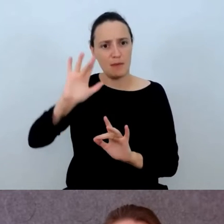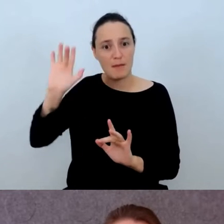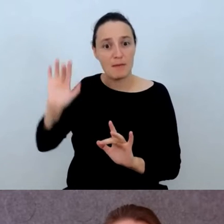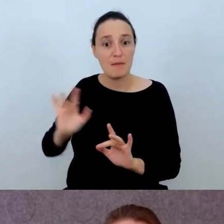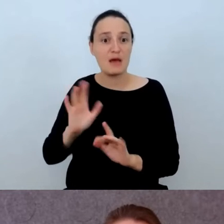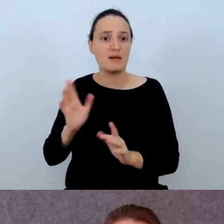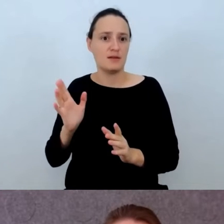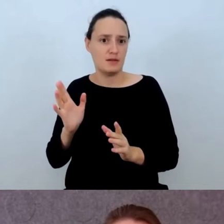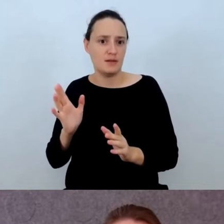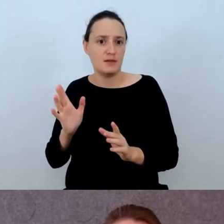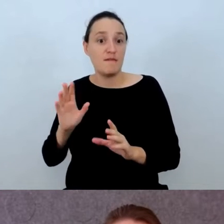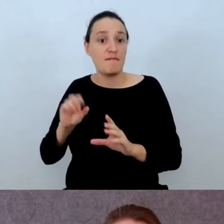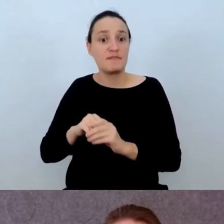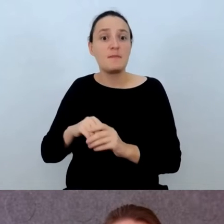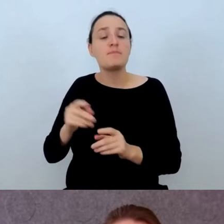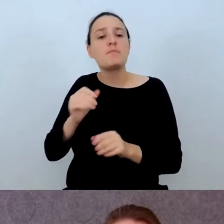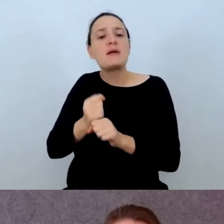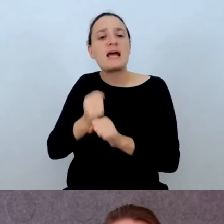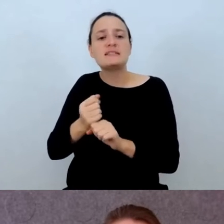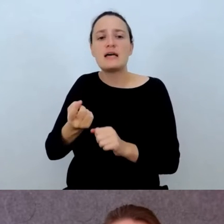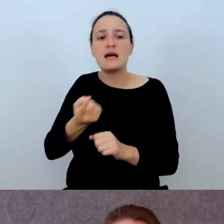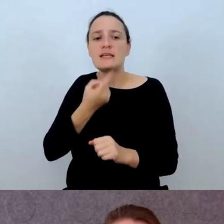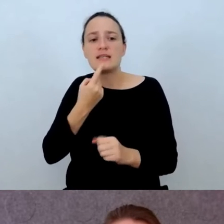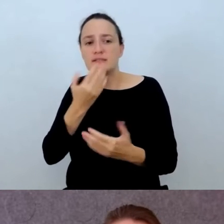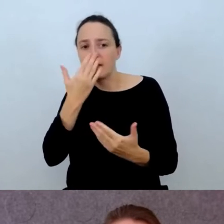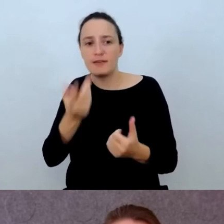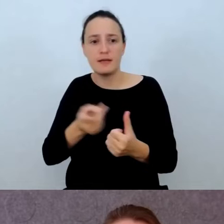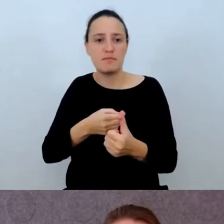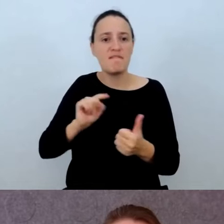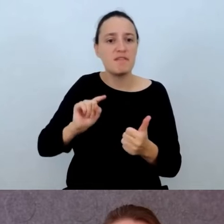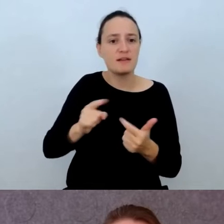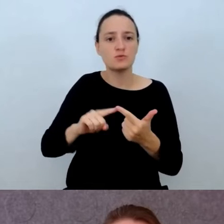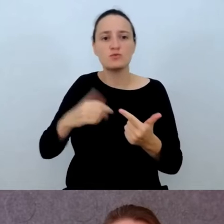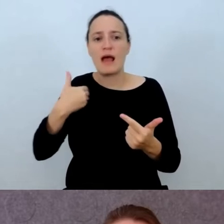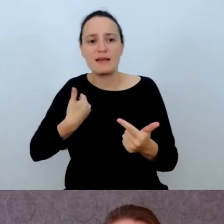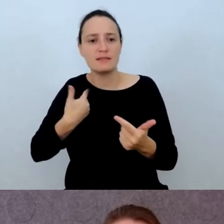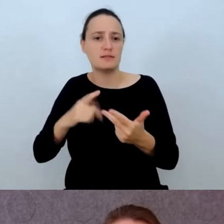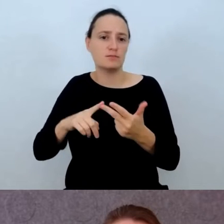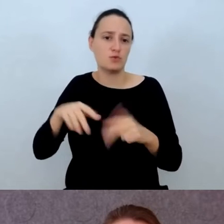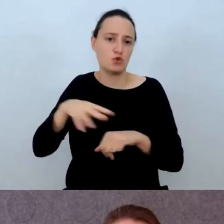języki jak francuski, angielski czy szwedzki.